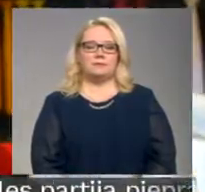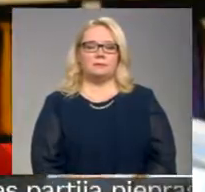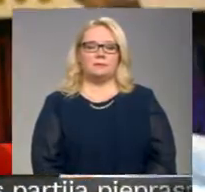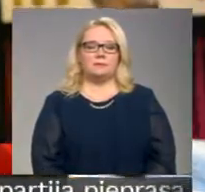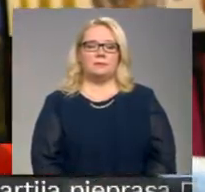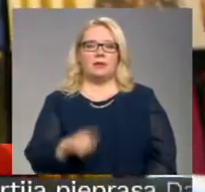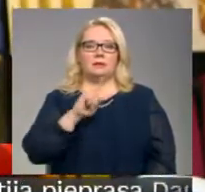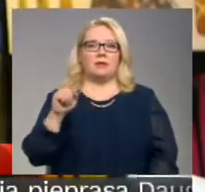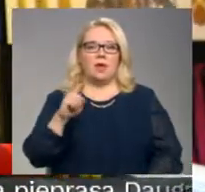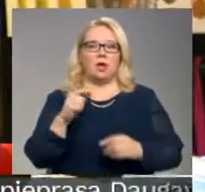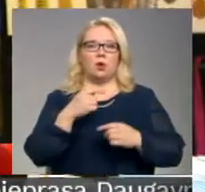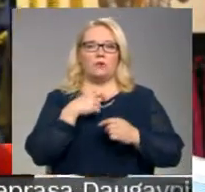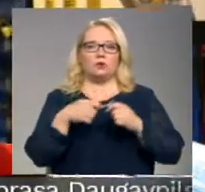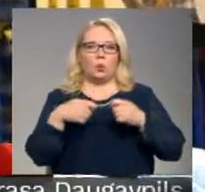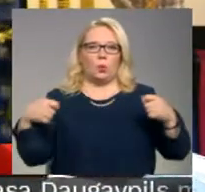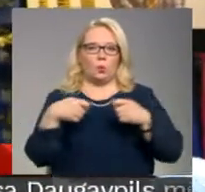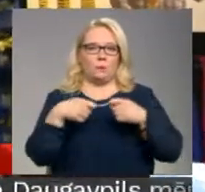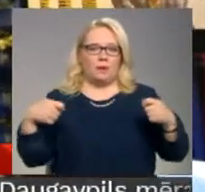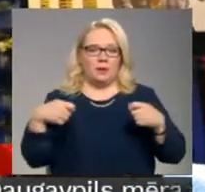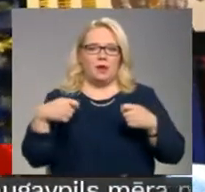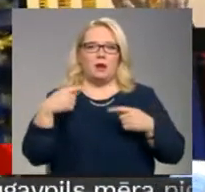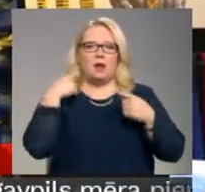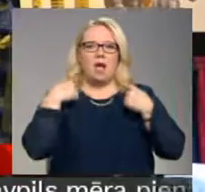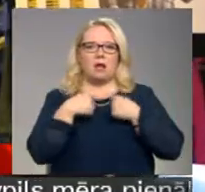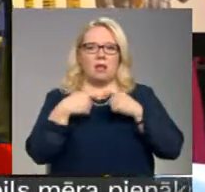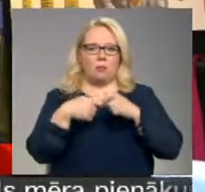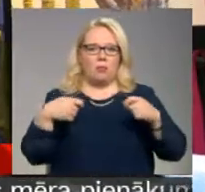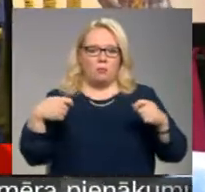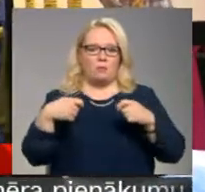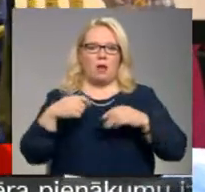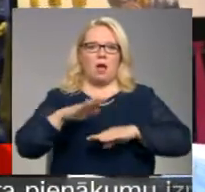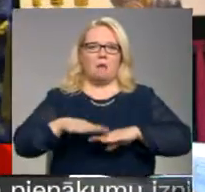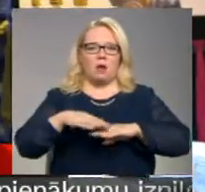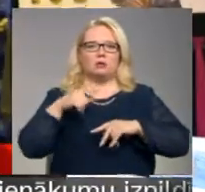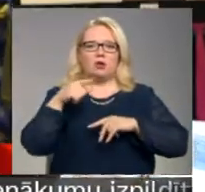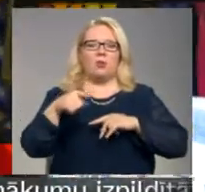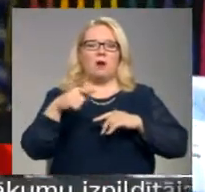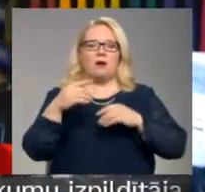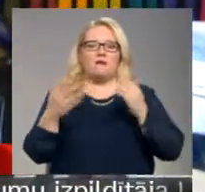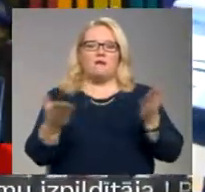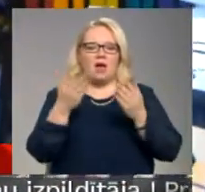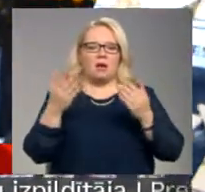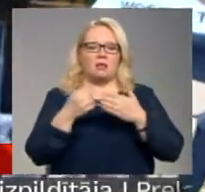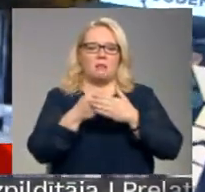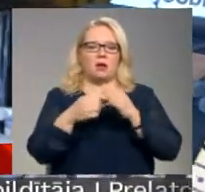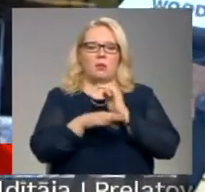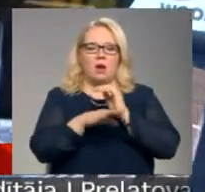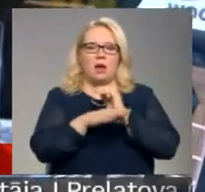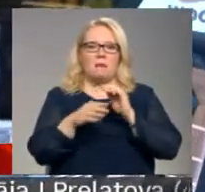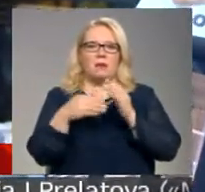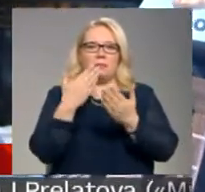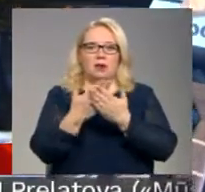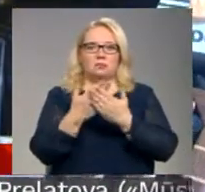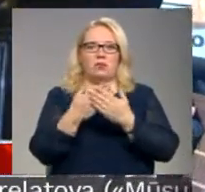Te ir gumija viss cauri, gumija arī apkārt kaklam. Apakš ir no viegla, balsa, koka, bet priekšpusi ir no finiera.